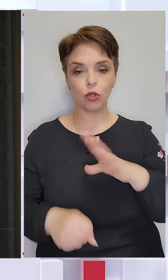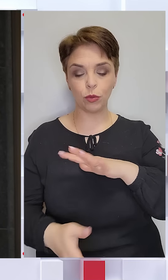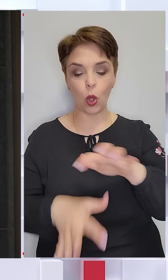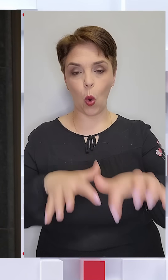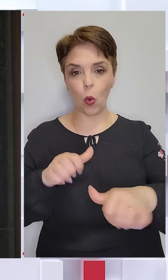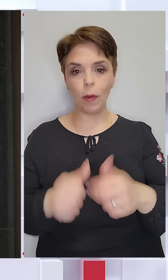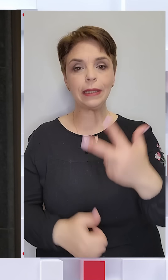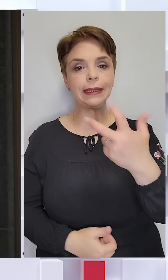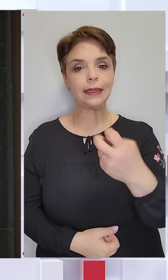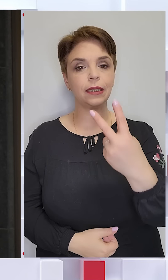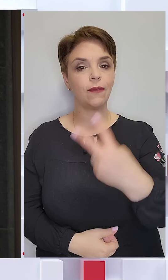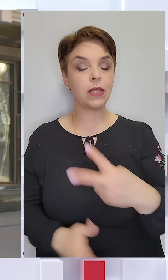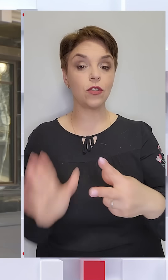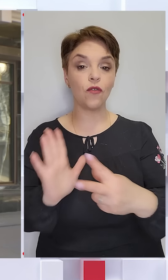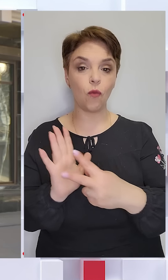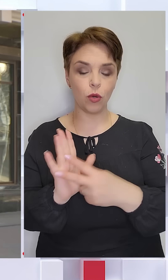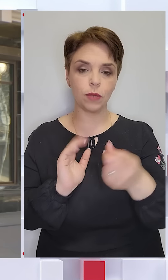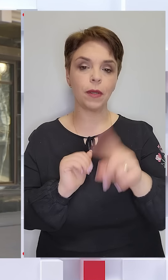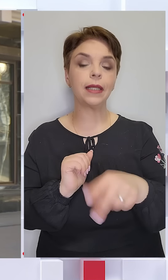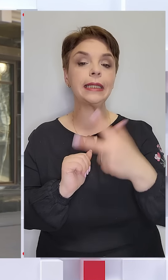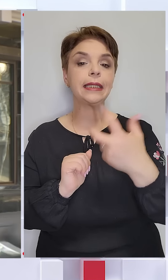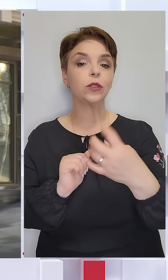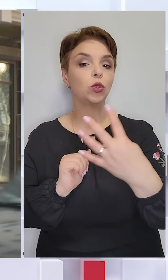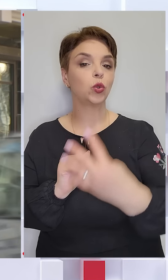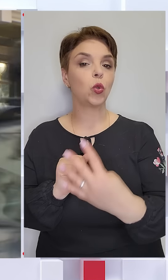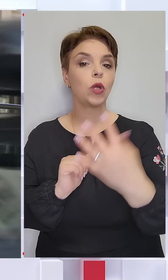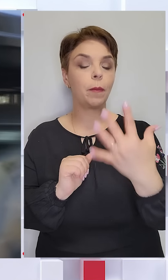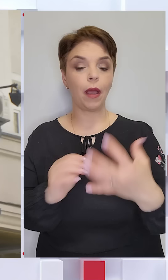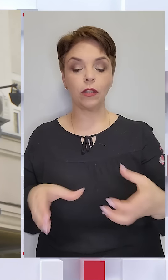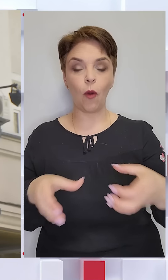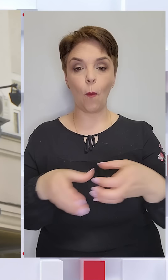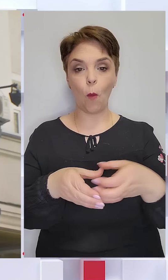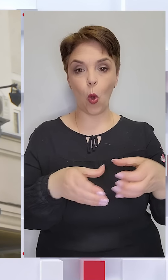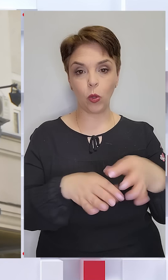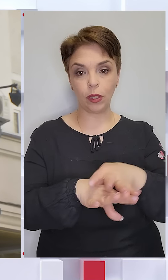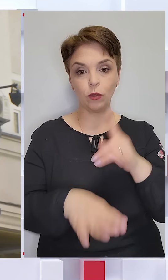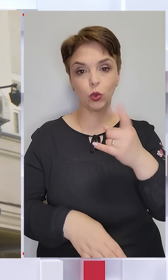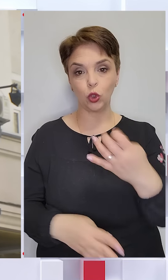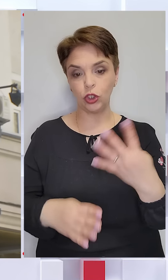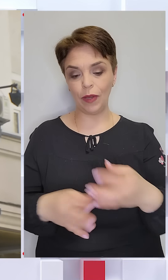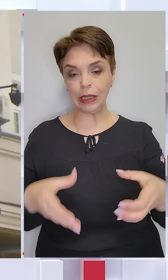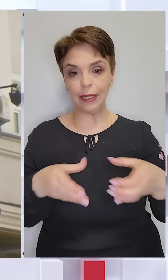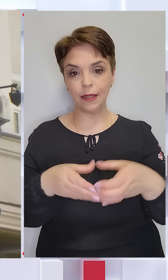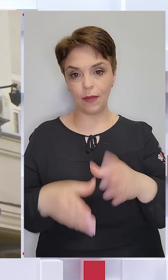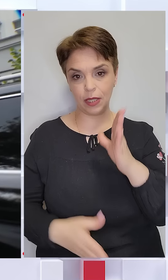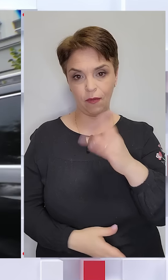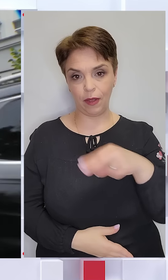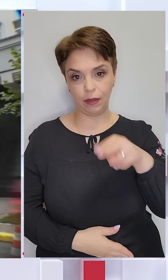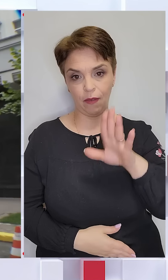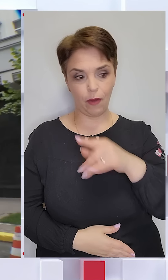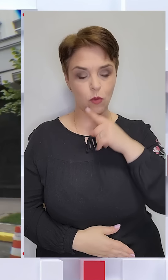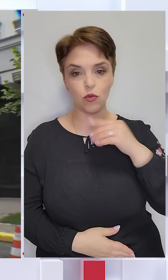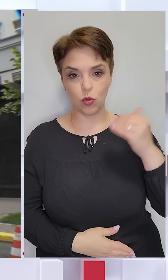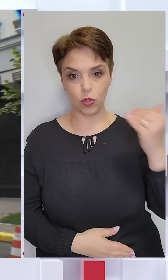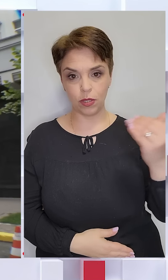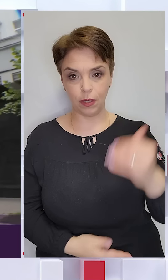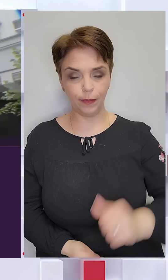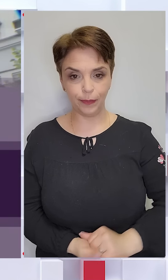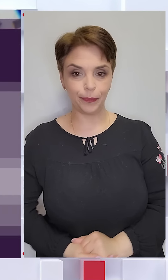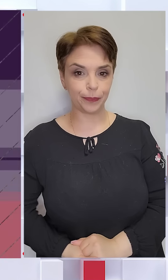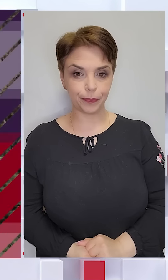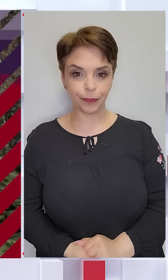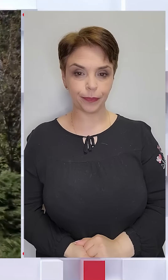окупанти з 328-го та 345-го полків 104-ї дивізії ВДВ країни-агресорки.